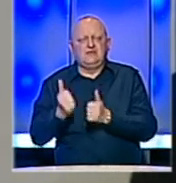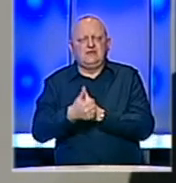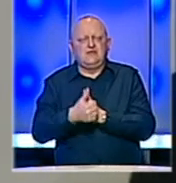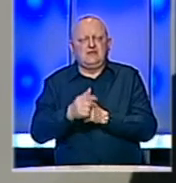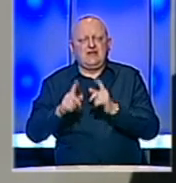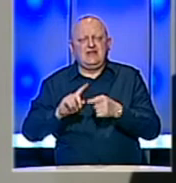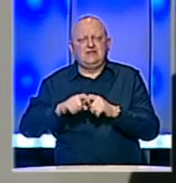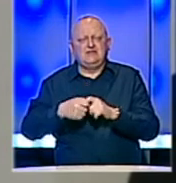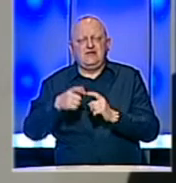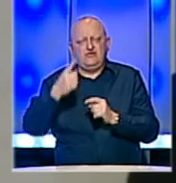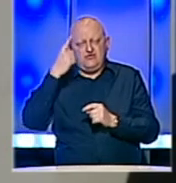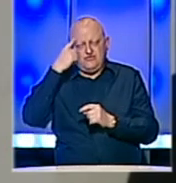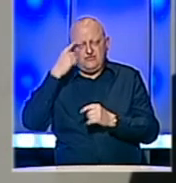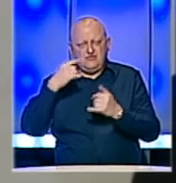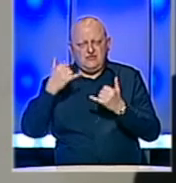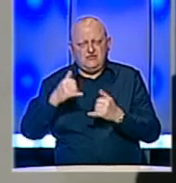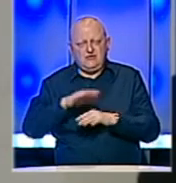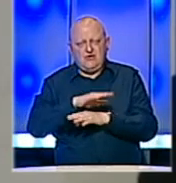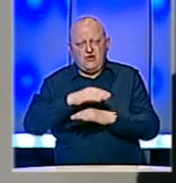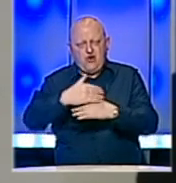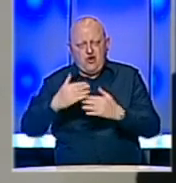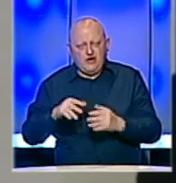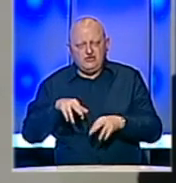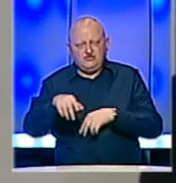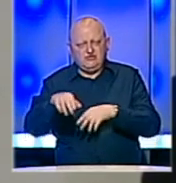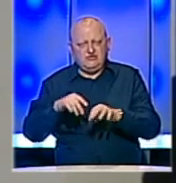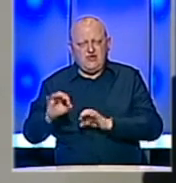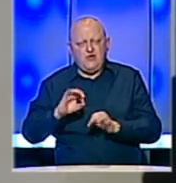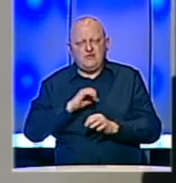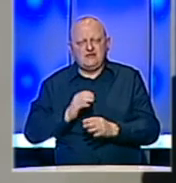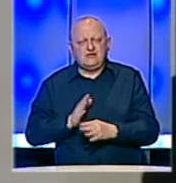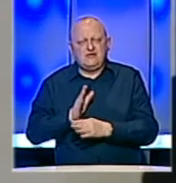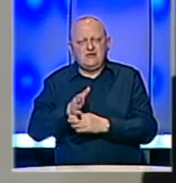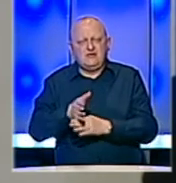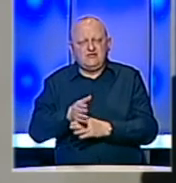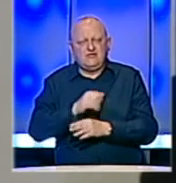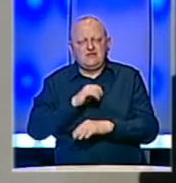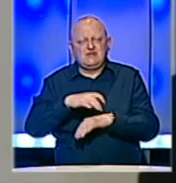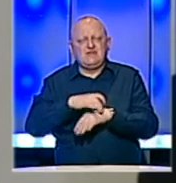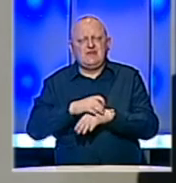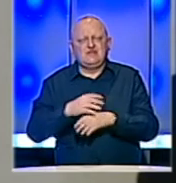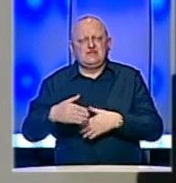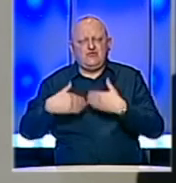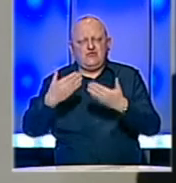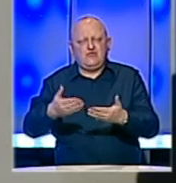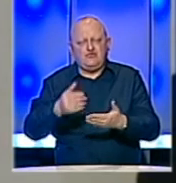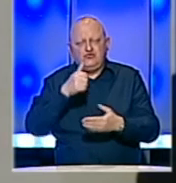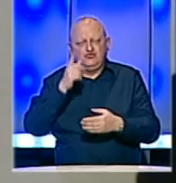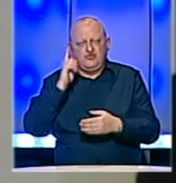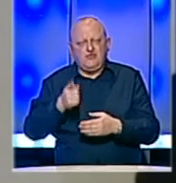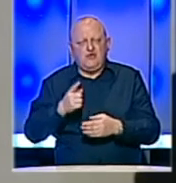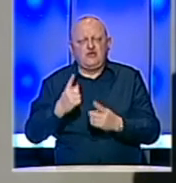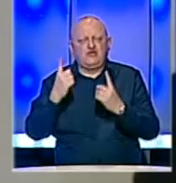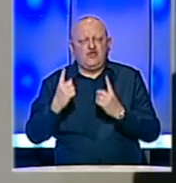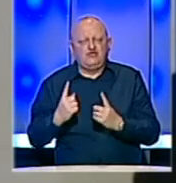određene stvari. Ako to znači ograničiti u potpunosti kretanje i obezbijetiti samo pristup određenoj medicinskoj usluzi ili onom što je neophodno za